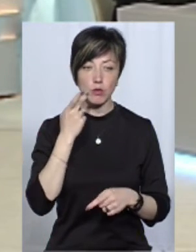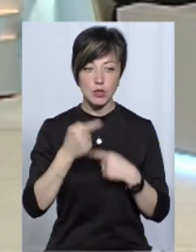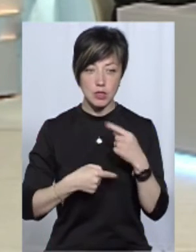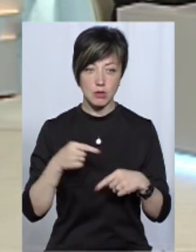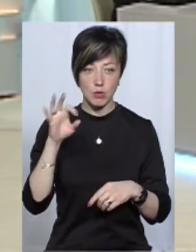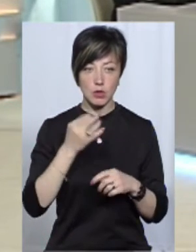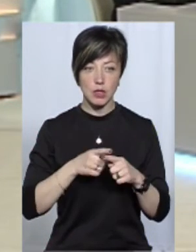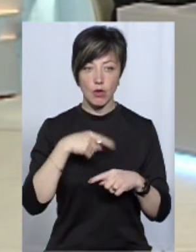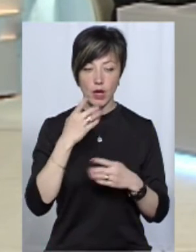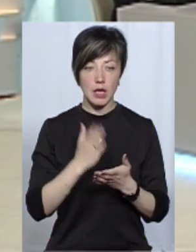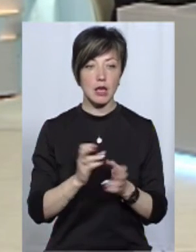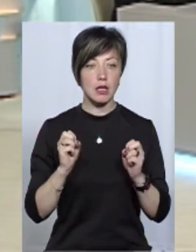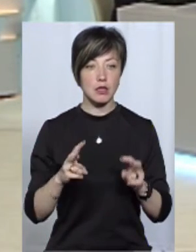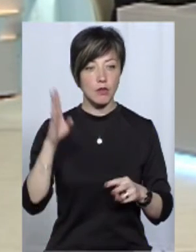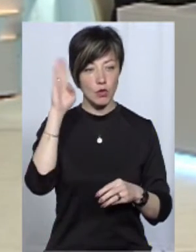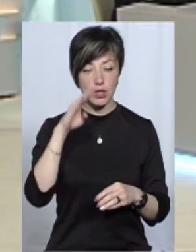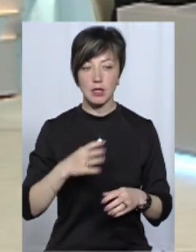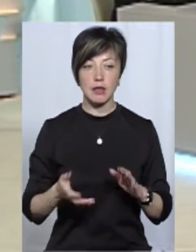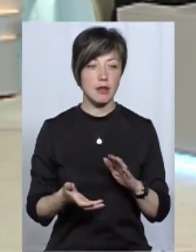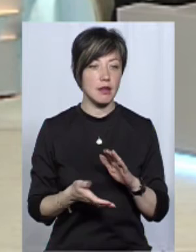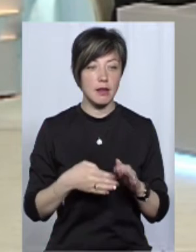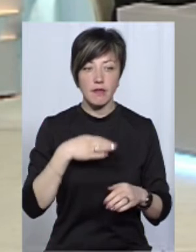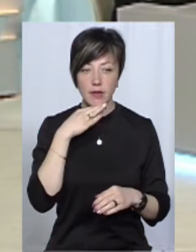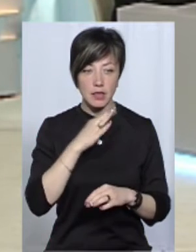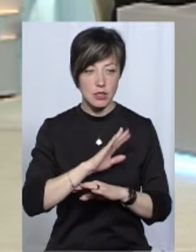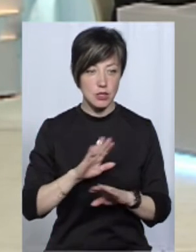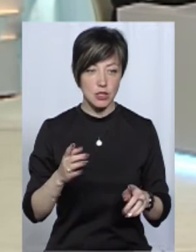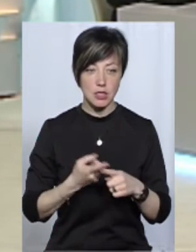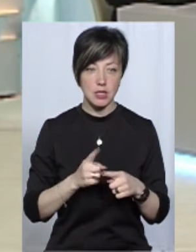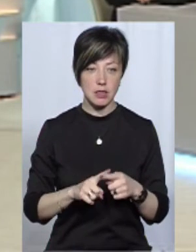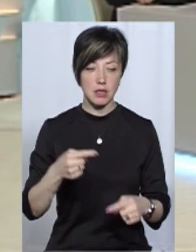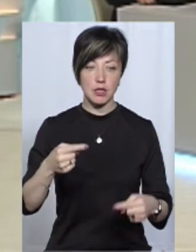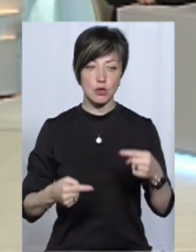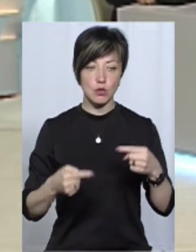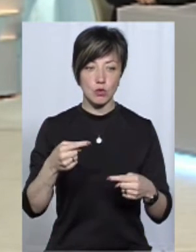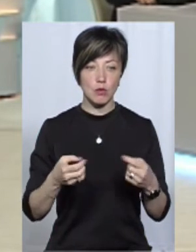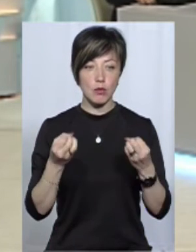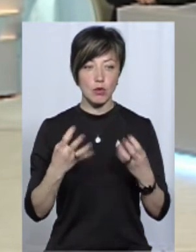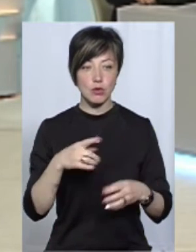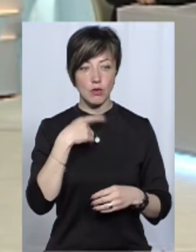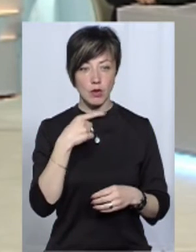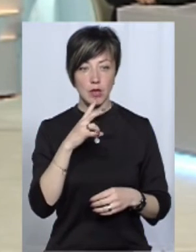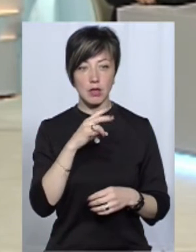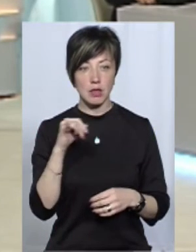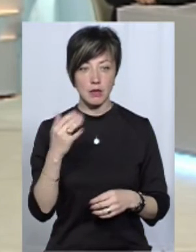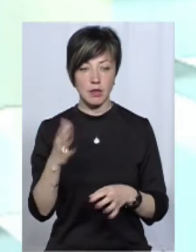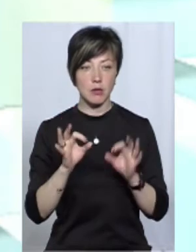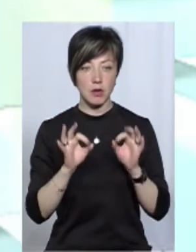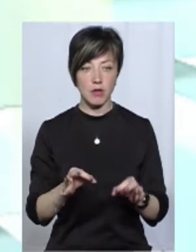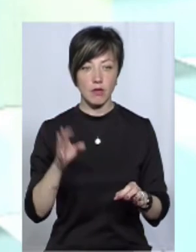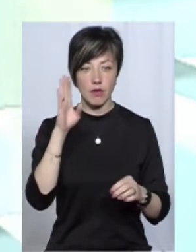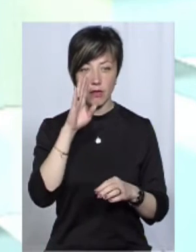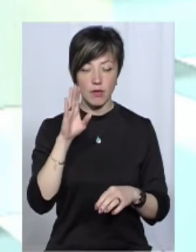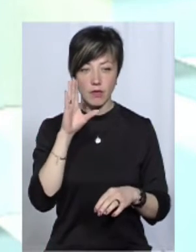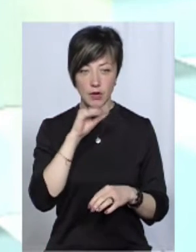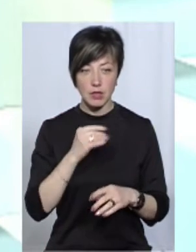постійно про це говорили, що є ризик того, що води не вистачить і спочатку це були такі дискусії, що нам просто говорили, ні, ви не праві, нам води